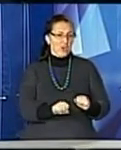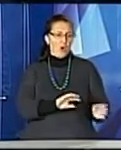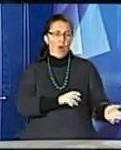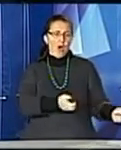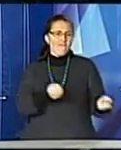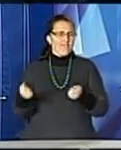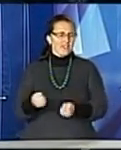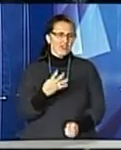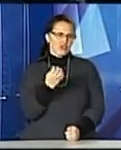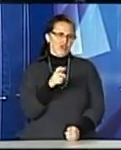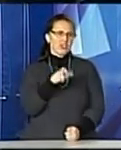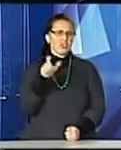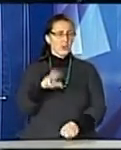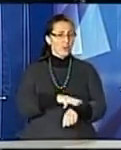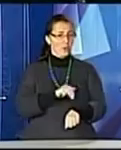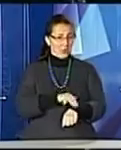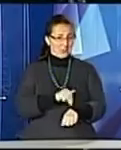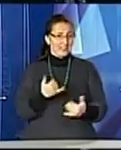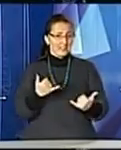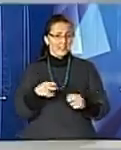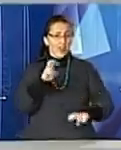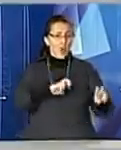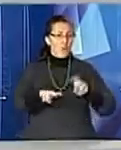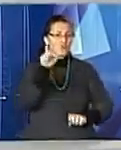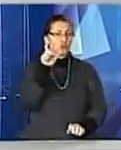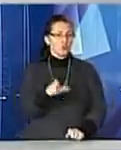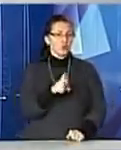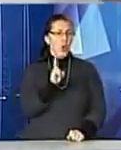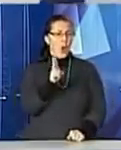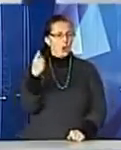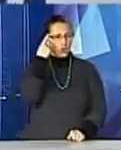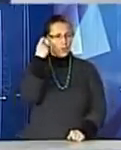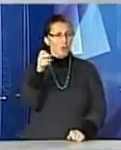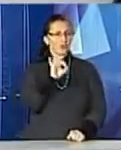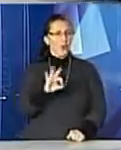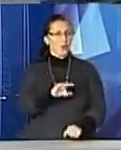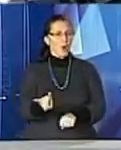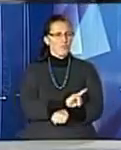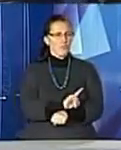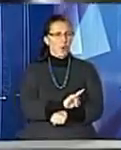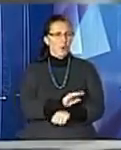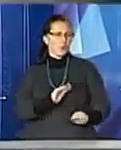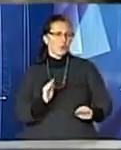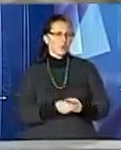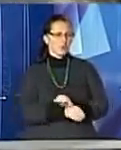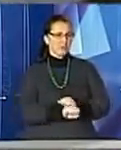людей. Наразі поліцейські встановлюють особу людини, яка повідомила про неправдиве замінування.